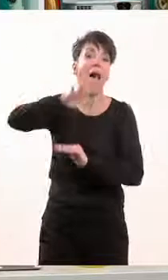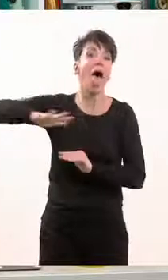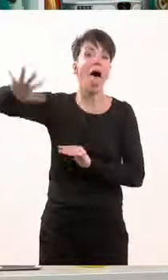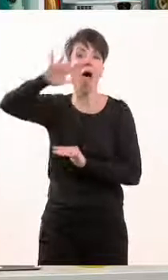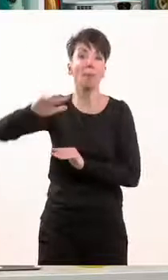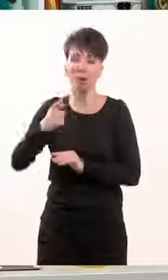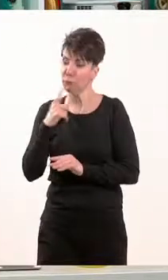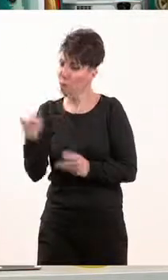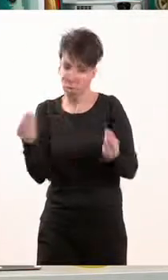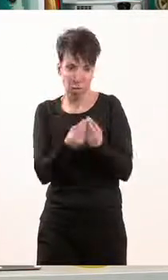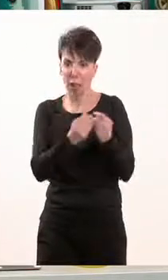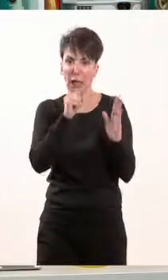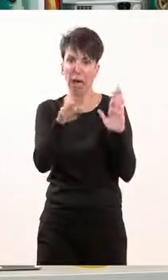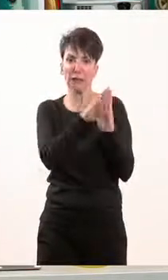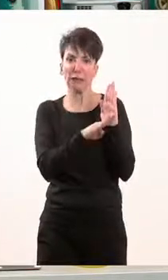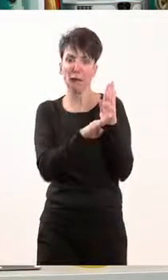Συντάγματος.